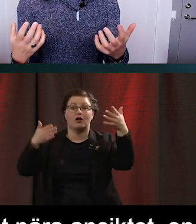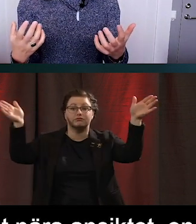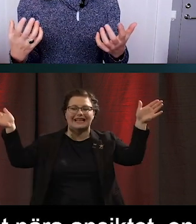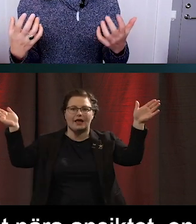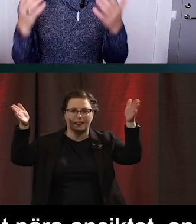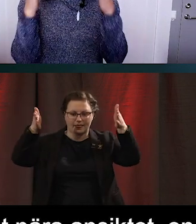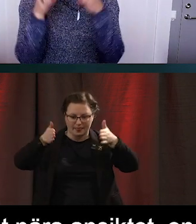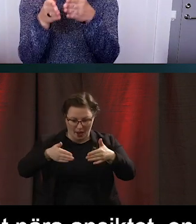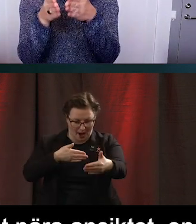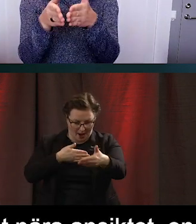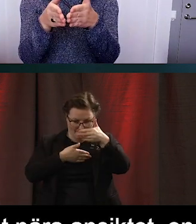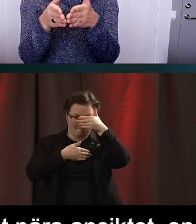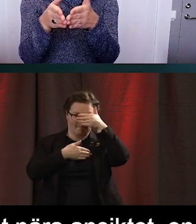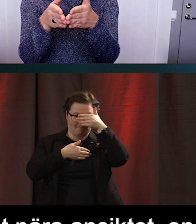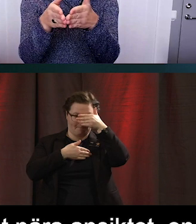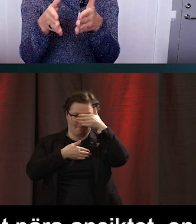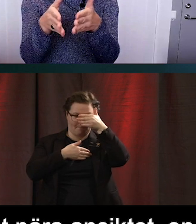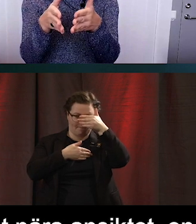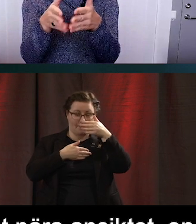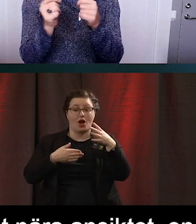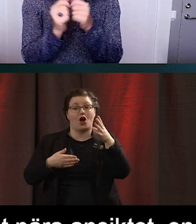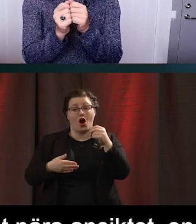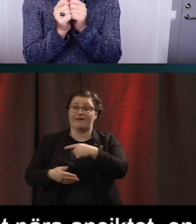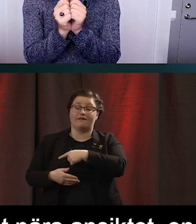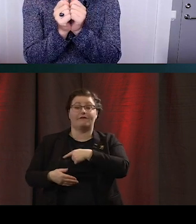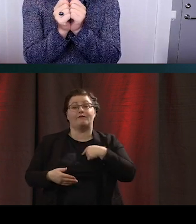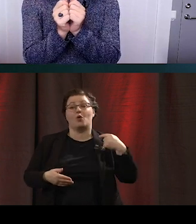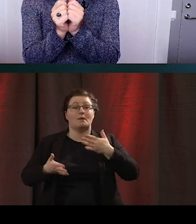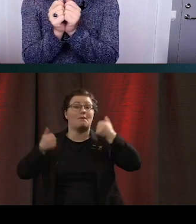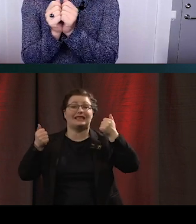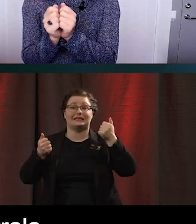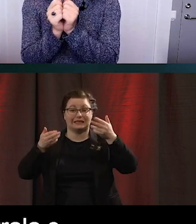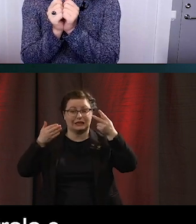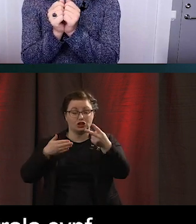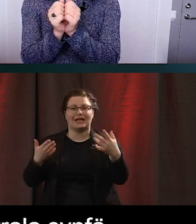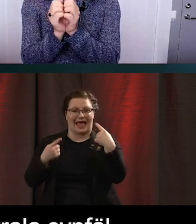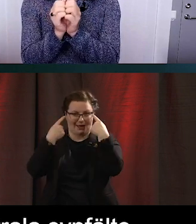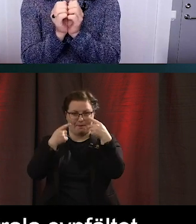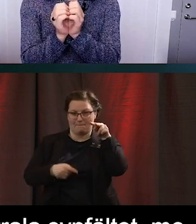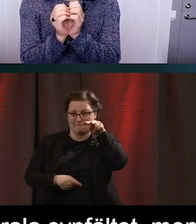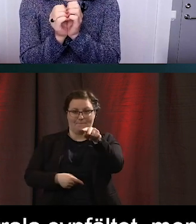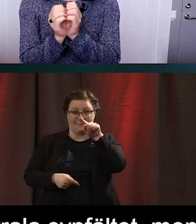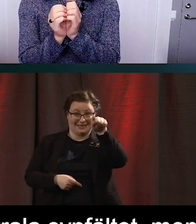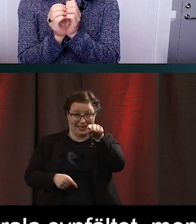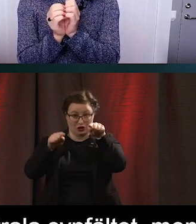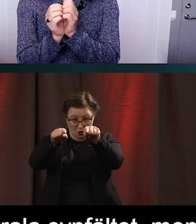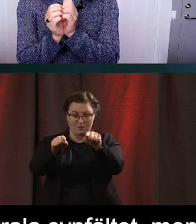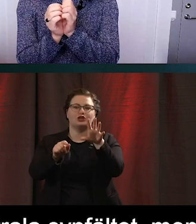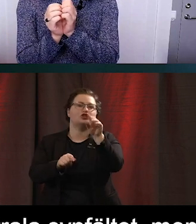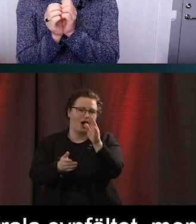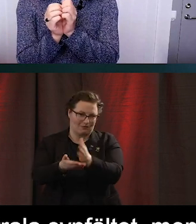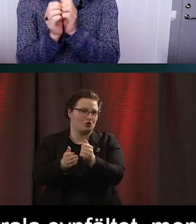visserligen det här med att vi ser allra bäst i vårt centrala synfält. Men det gör också att vi